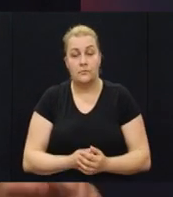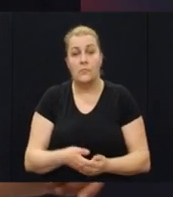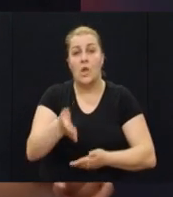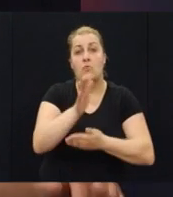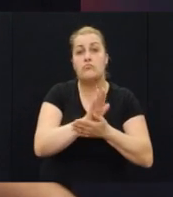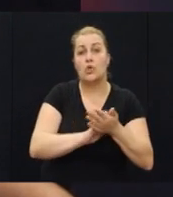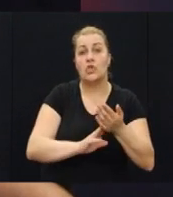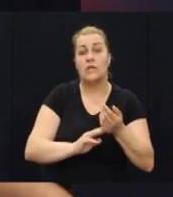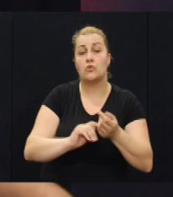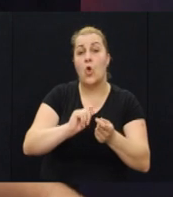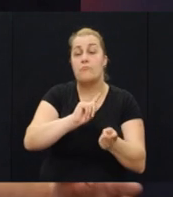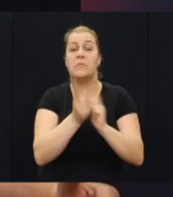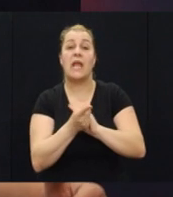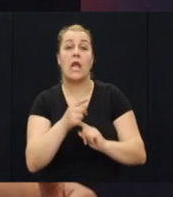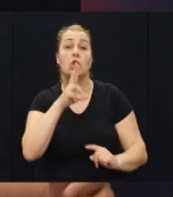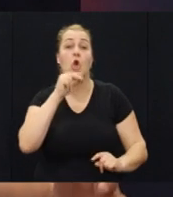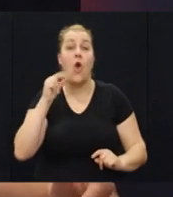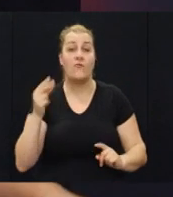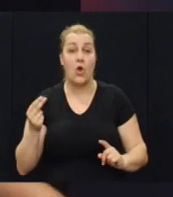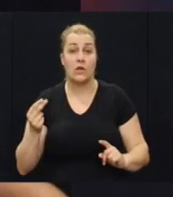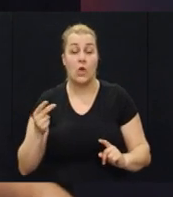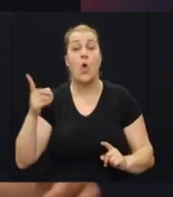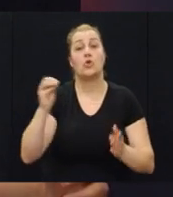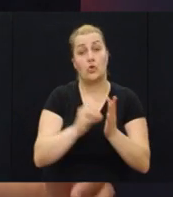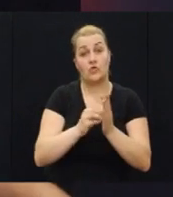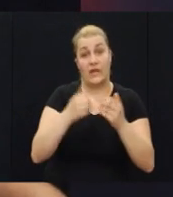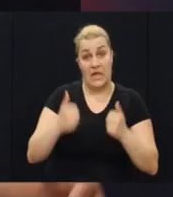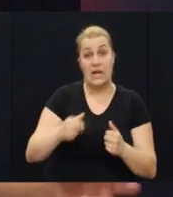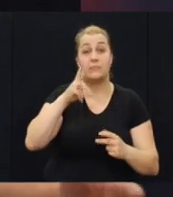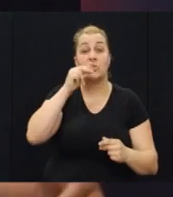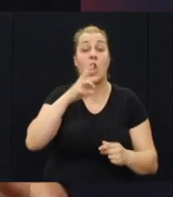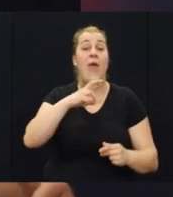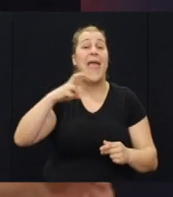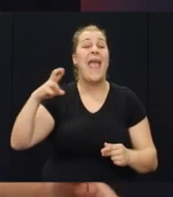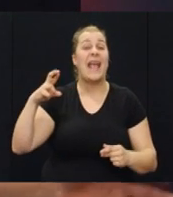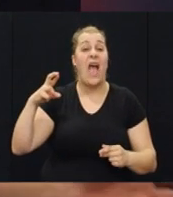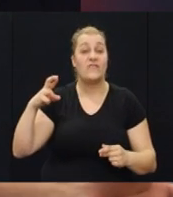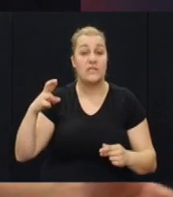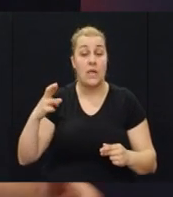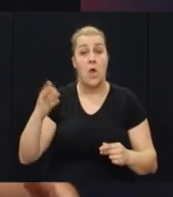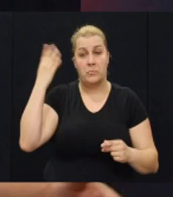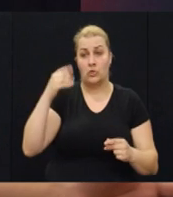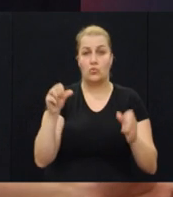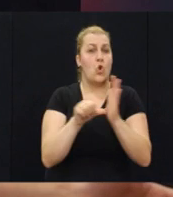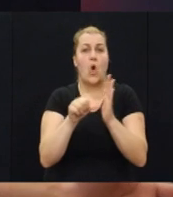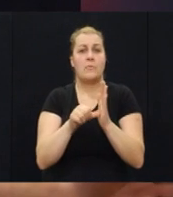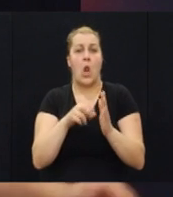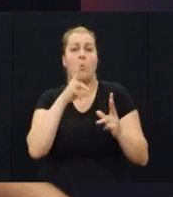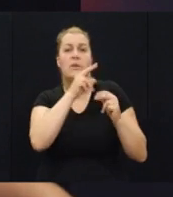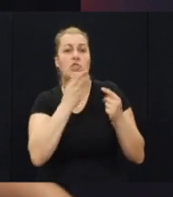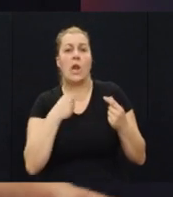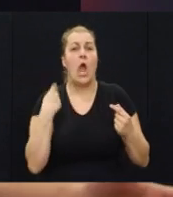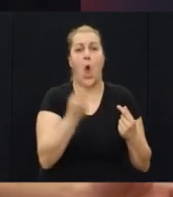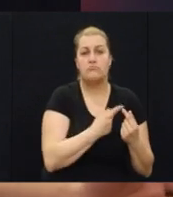I počeli su minjati govor. Znači, oni i danas pričaju sa Ekavicom. Oni su tada pričali isto kao i mi, Ikavicom, Ikavicom normalno se